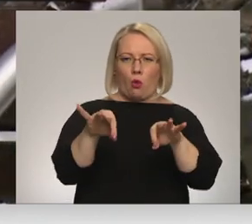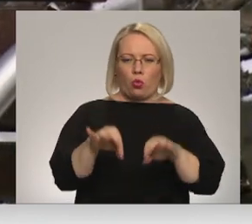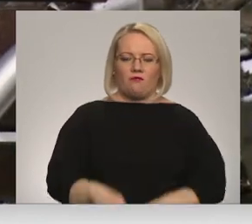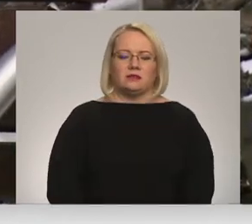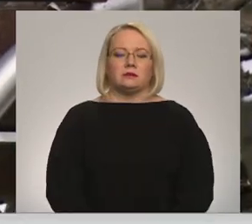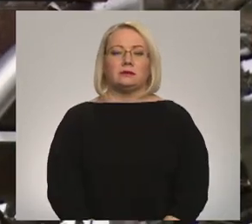Kurzemes televīzija.